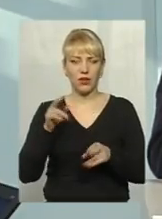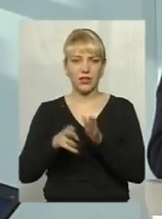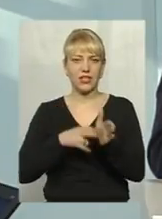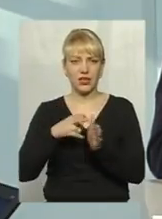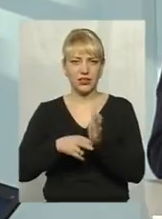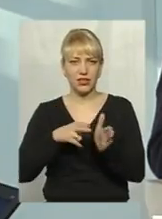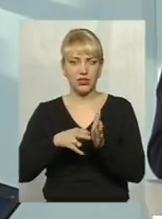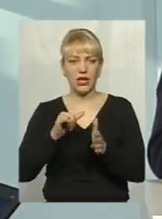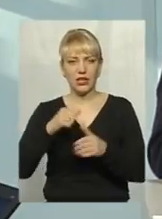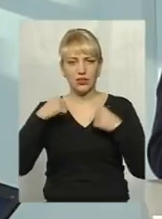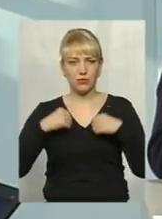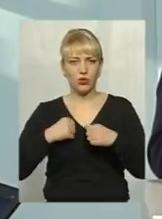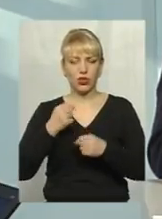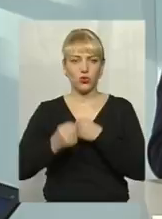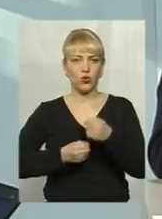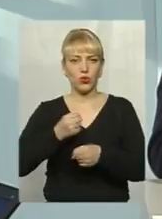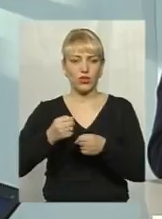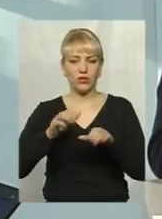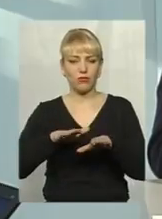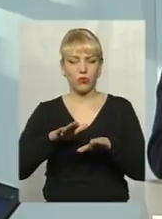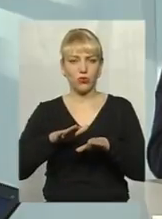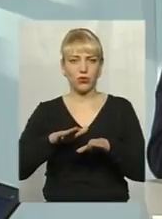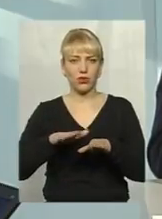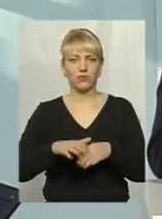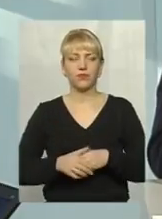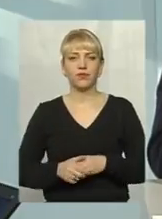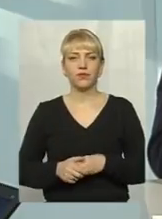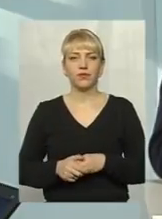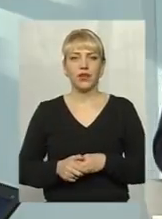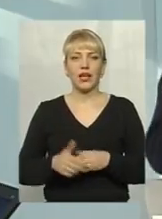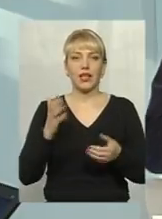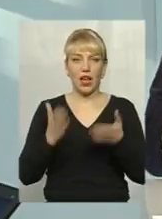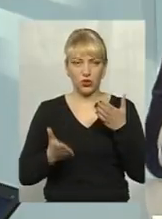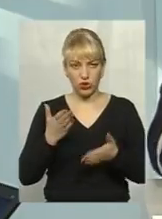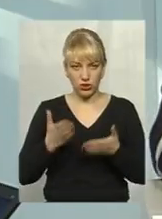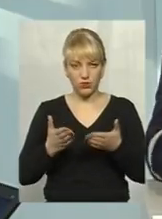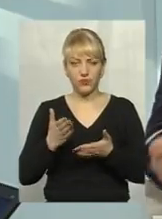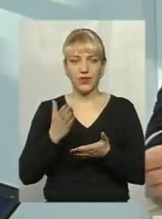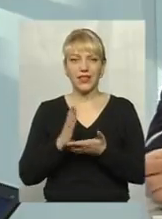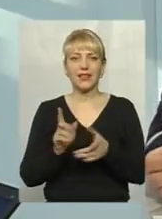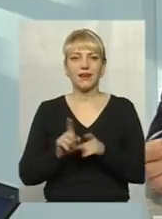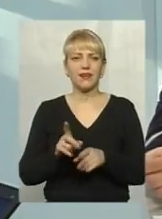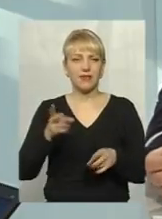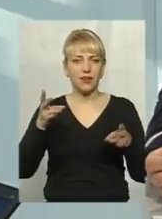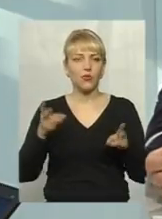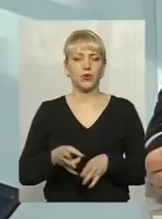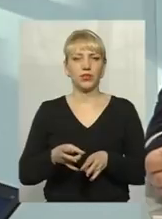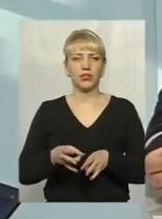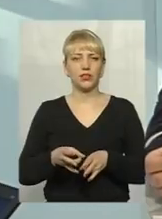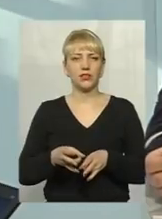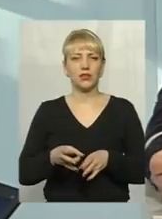і спокійно собі доїхати в пункт призначення і повернутися залізницею. Якщо все-таки є така крайня необхідність поїхати